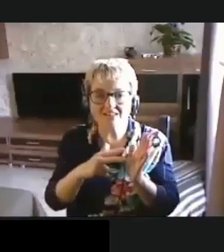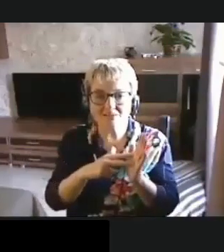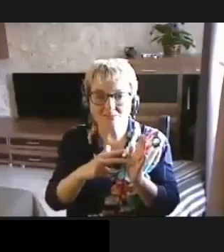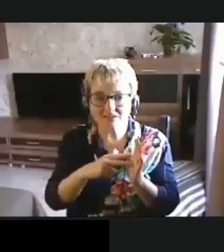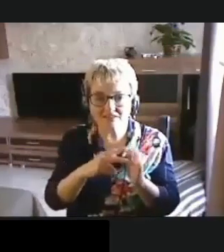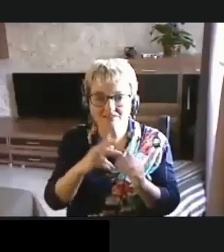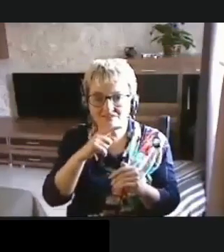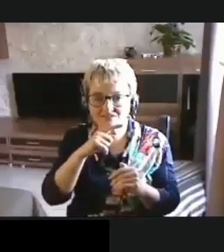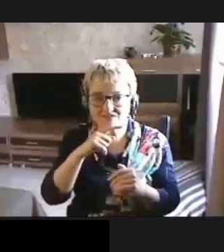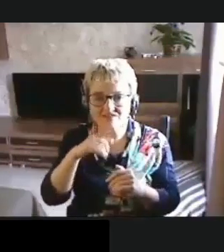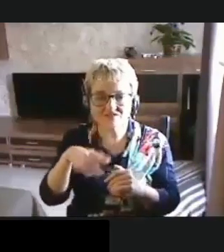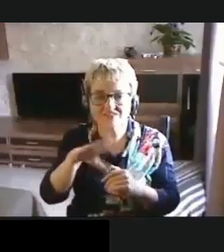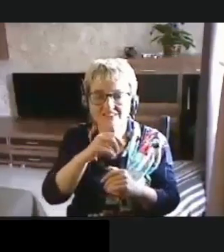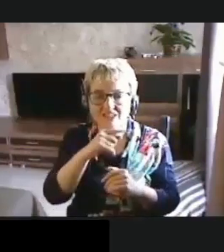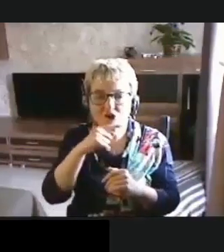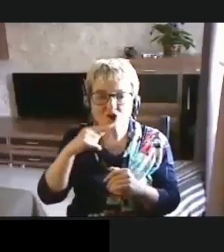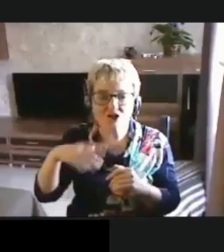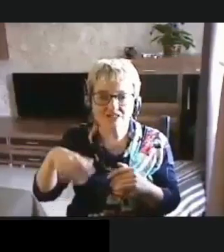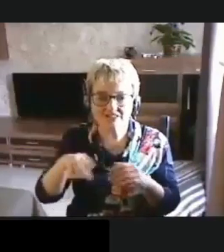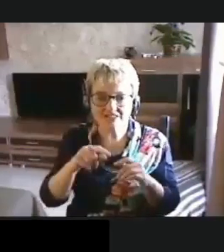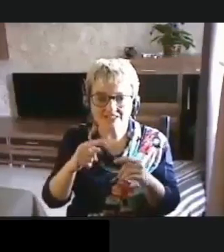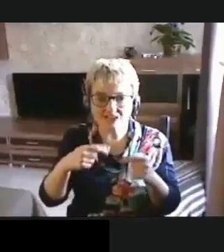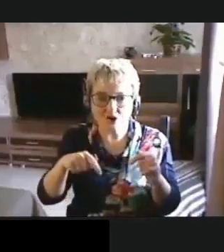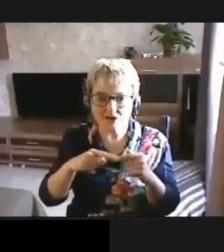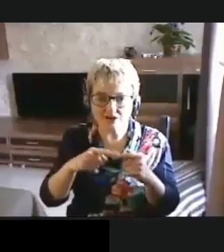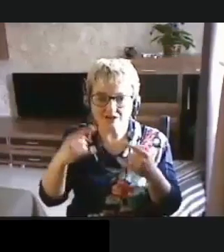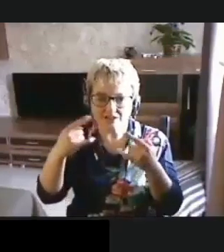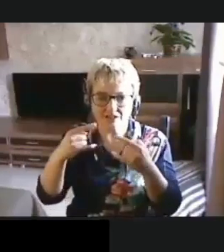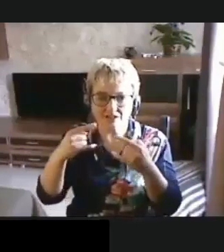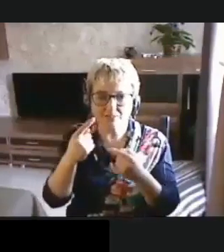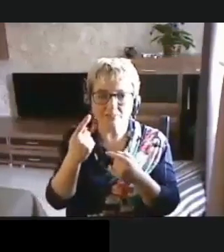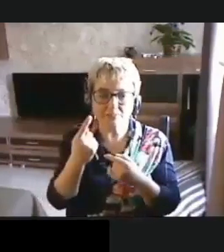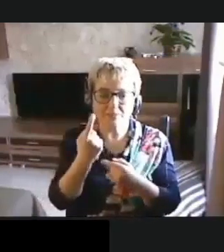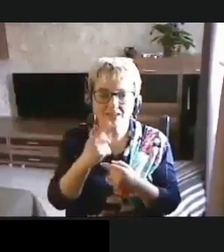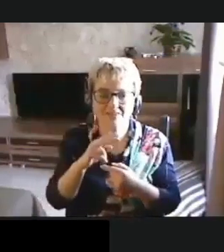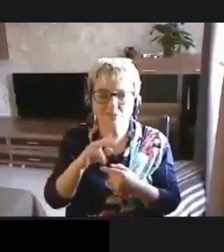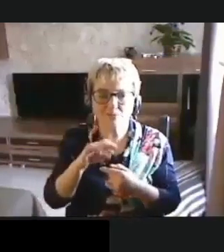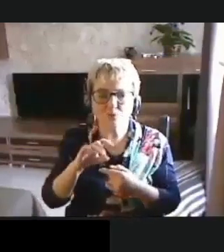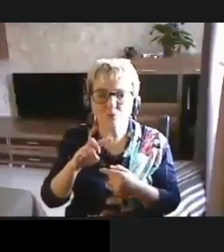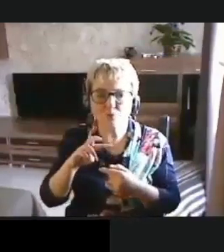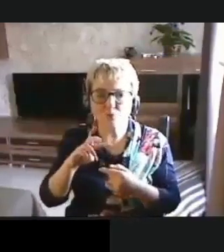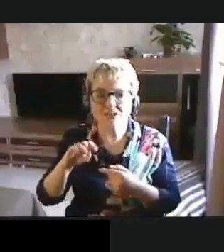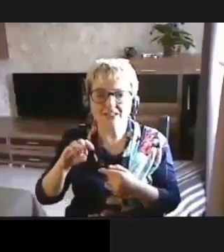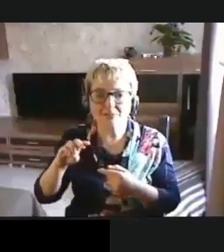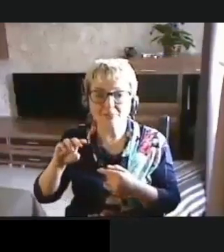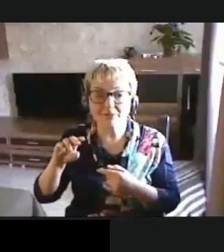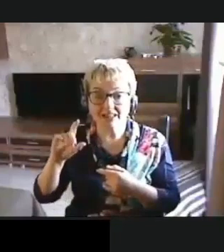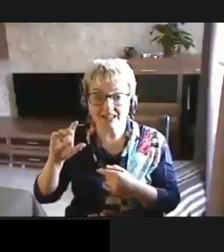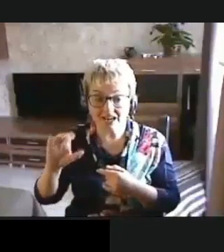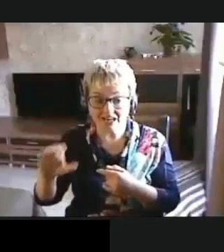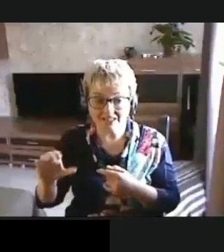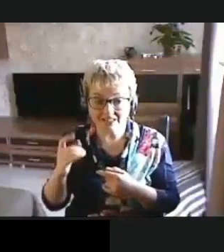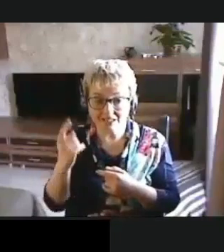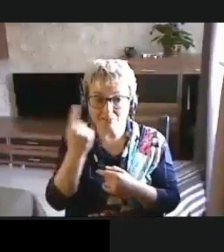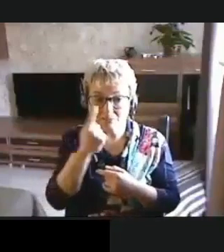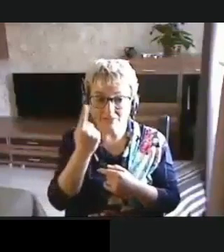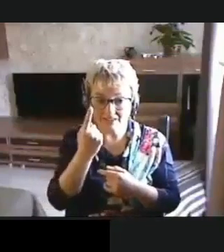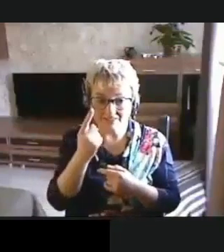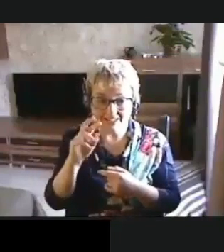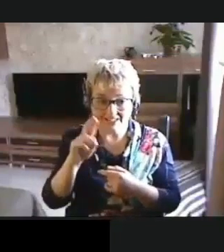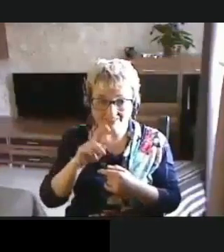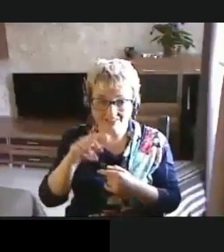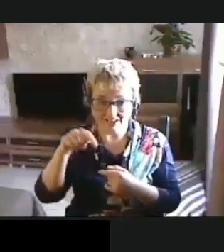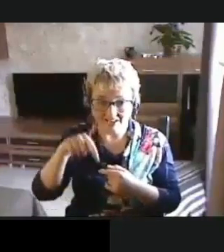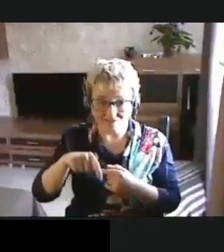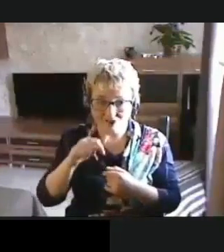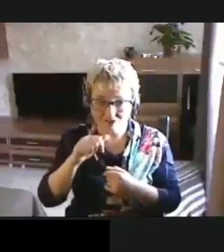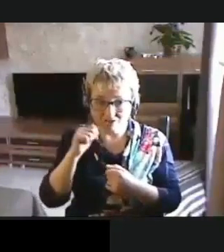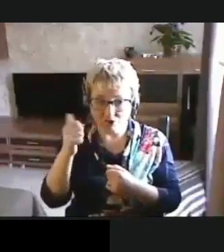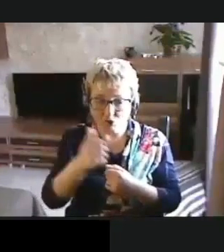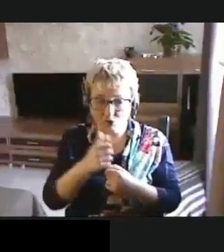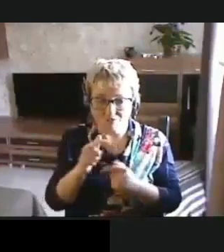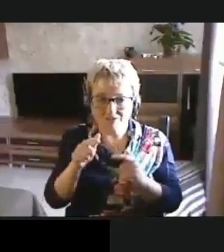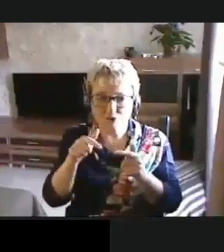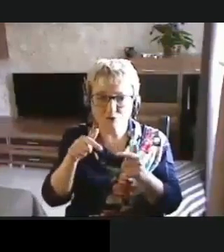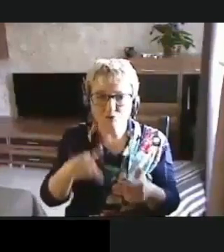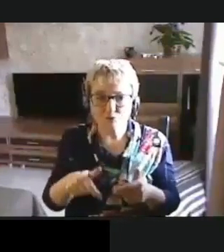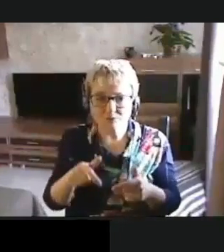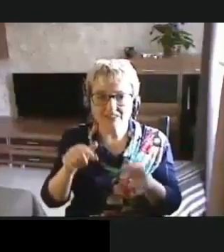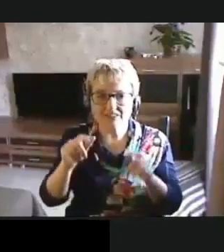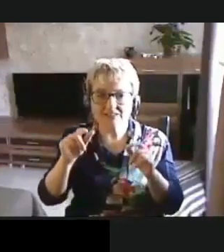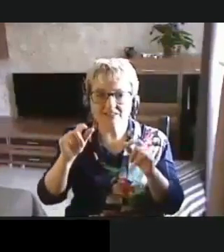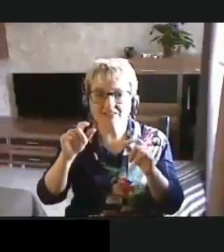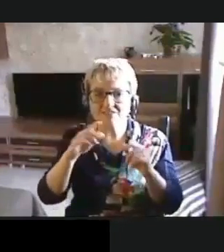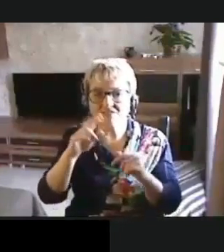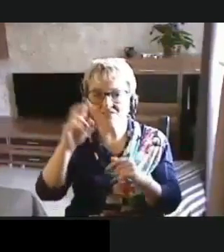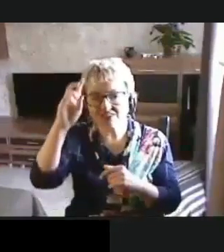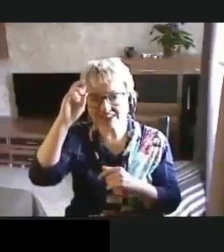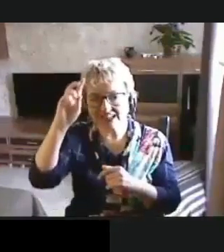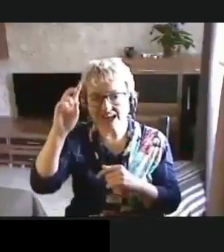телеканалов, конечно, первый Мультиплекс, и буквально с 1 января этого года вступил идеальный